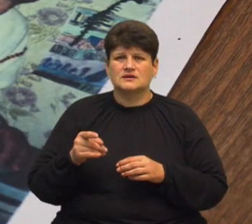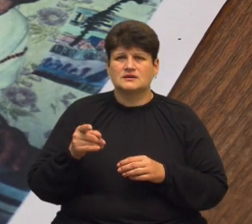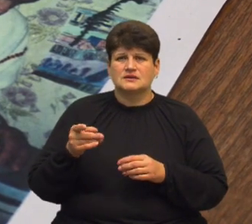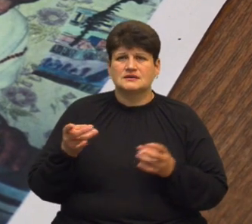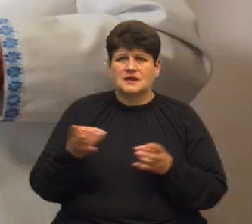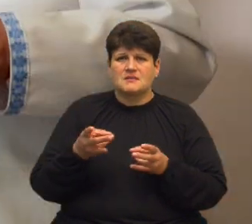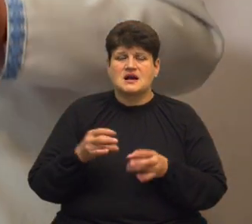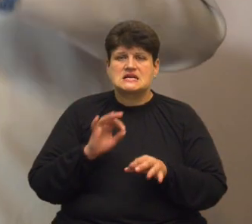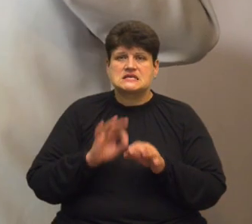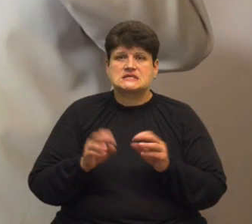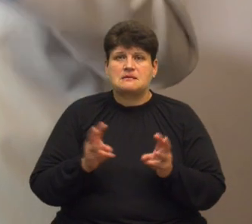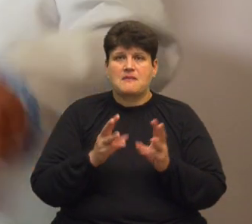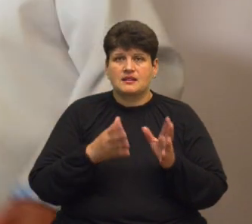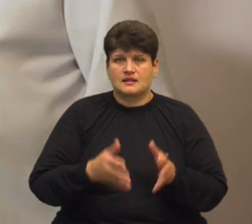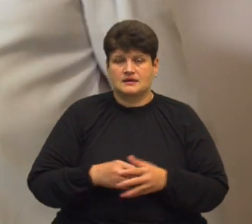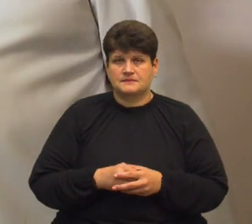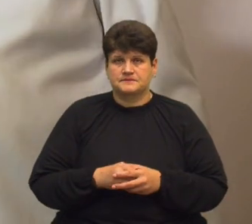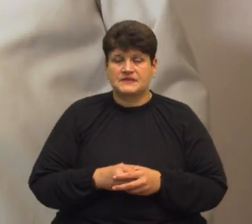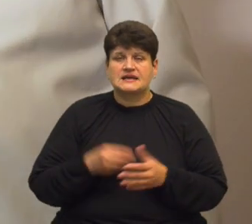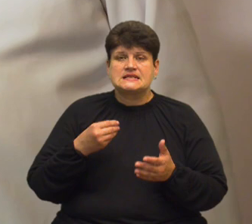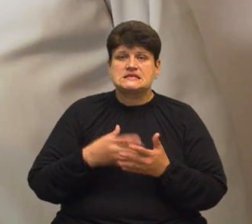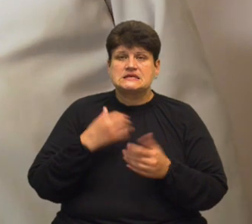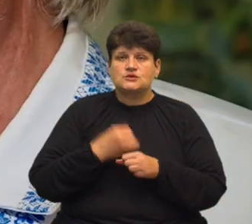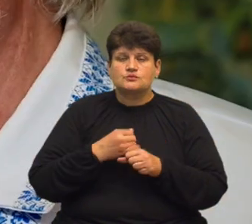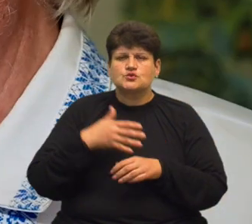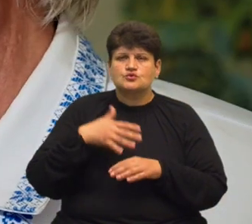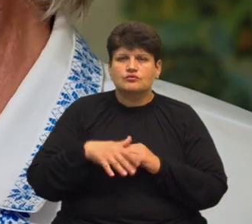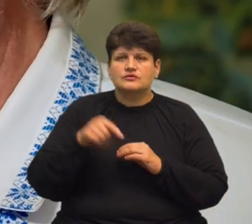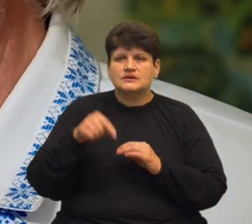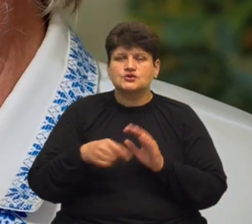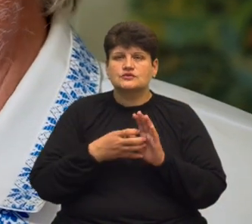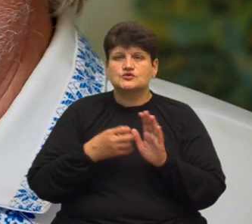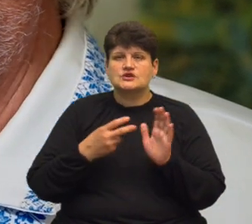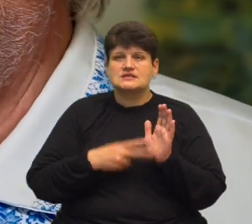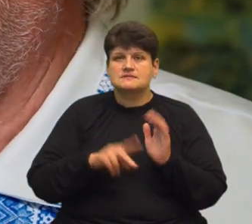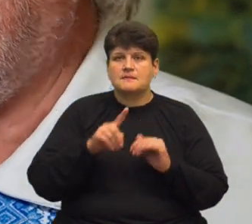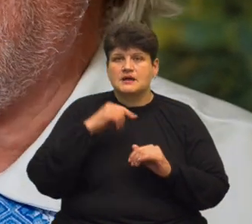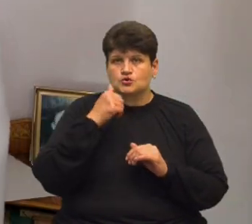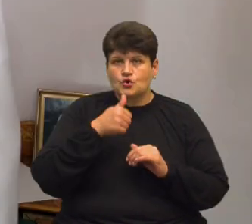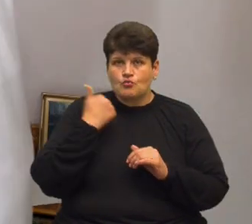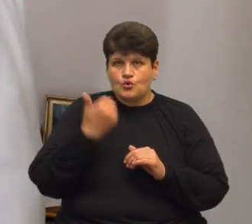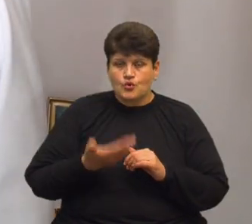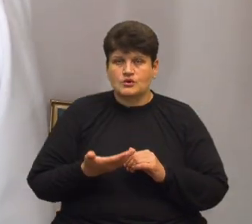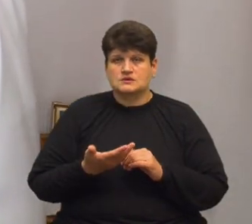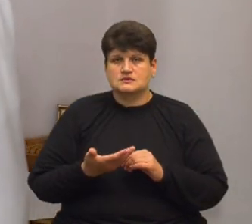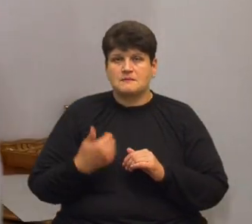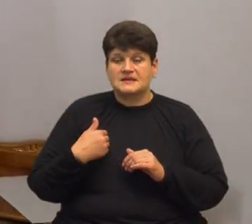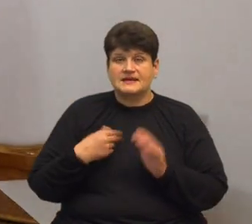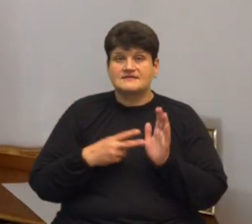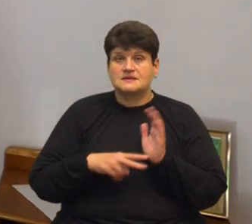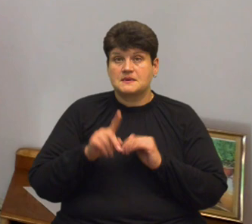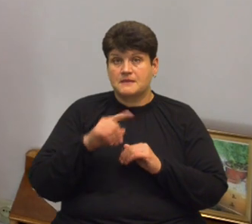розпалити. Цінність робіт Богдана Микола зрозумів у 1971 році в засланні. Мене в 1971